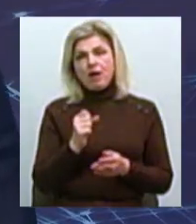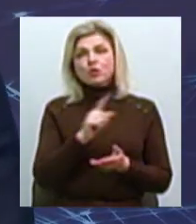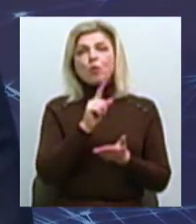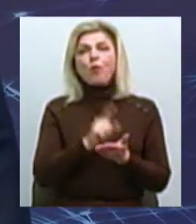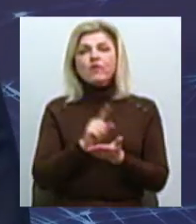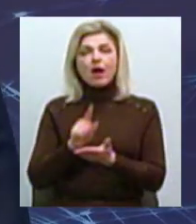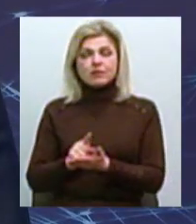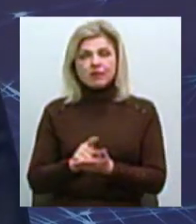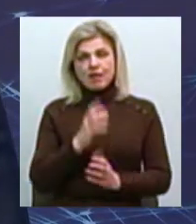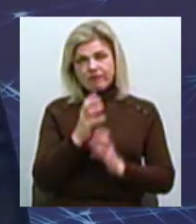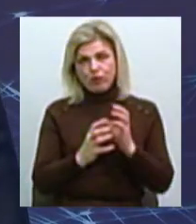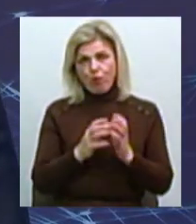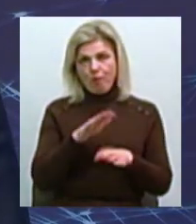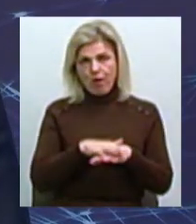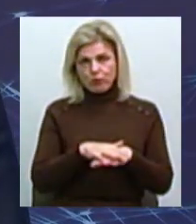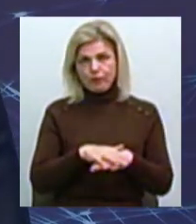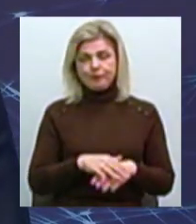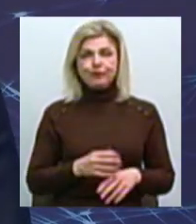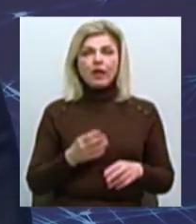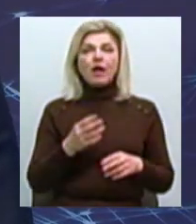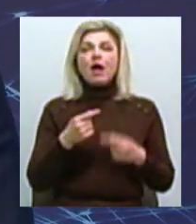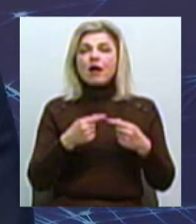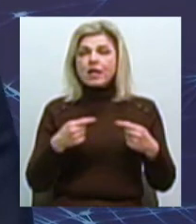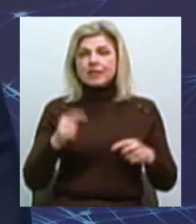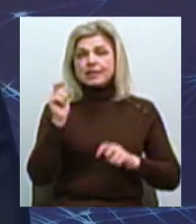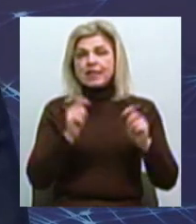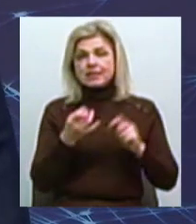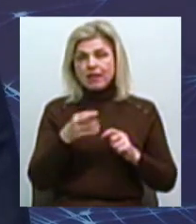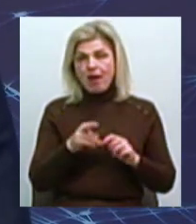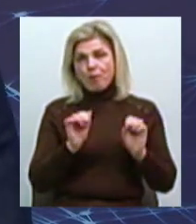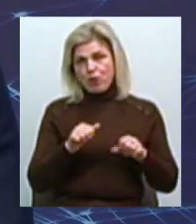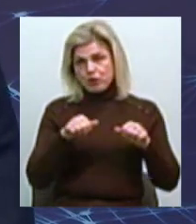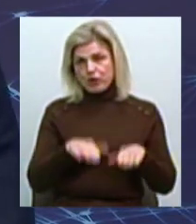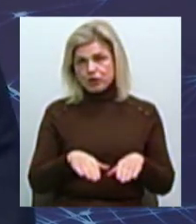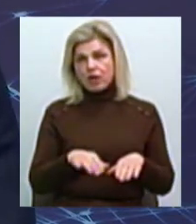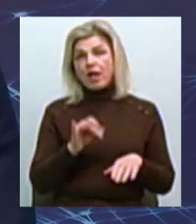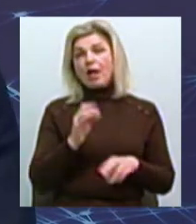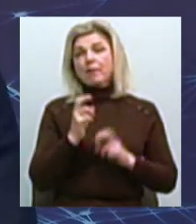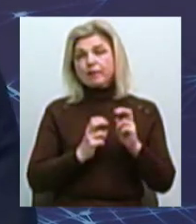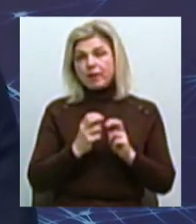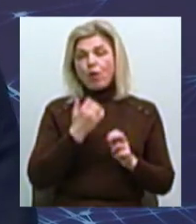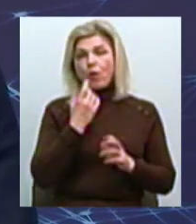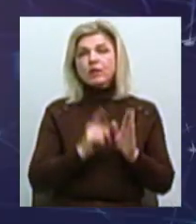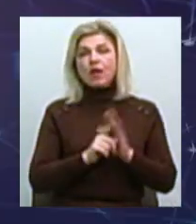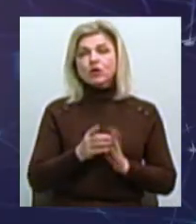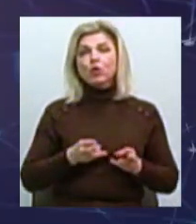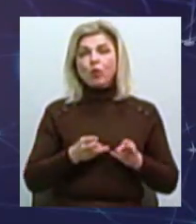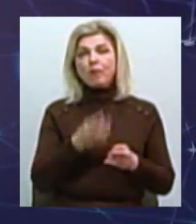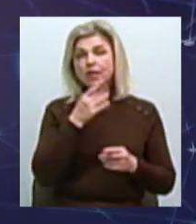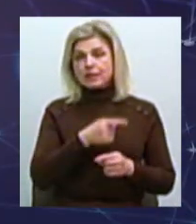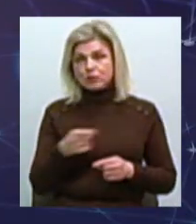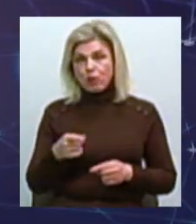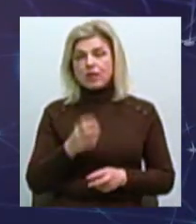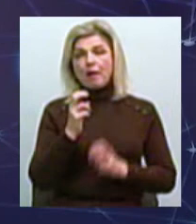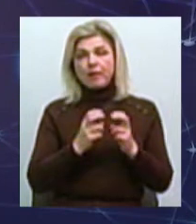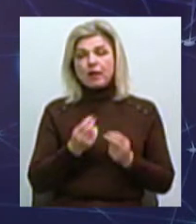'язання щодо Світового банку Тобто це може бути на різних сесіях в шлевний період? Так, і підприємство, коли розпочнеться опалювати сезон Підприємство почне